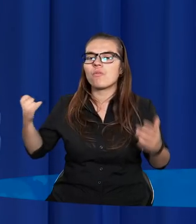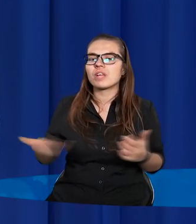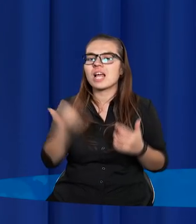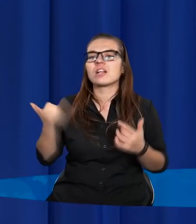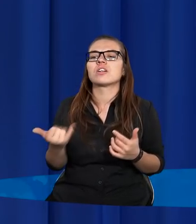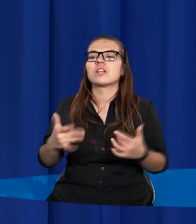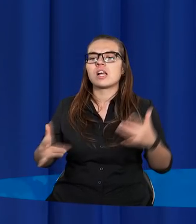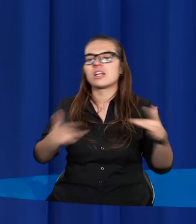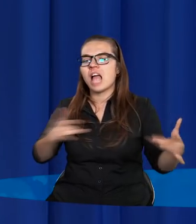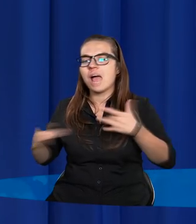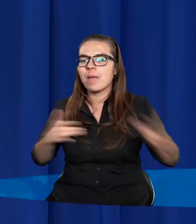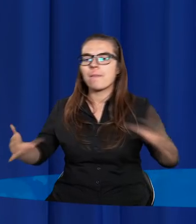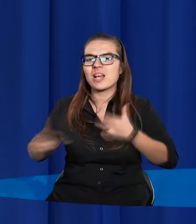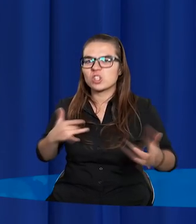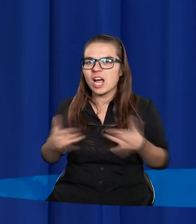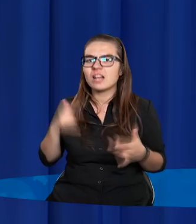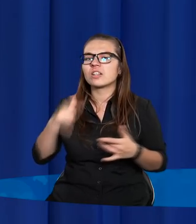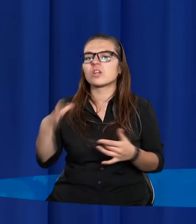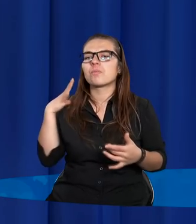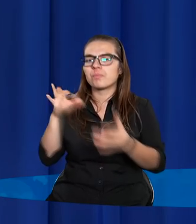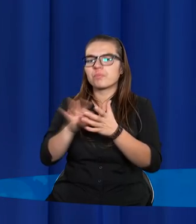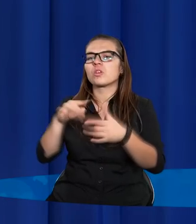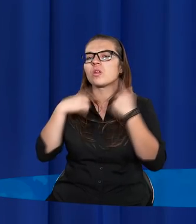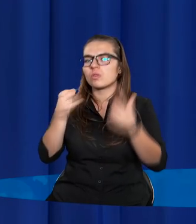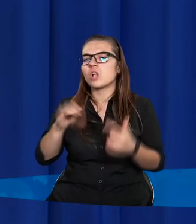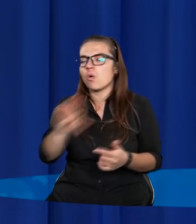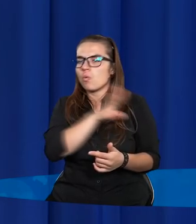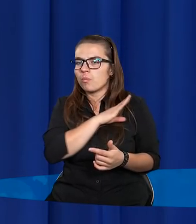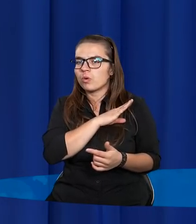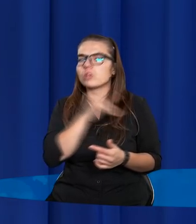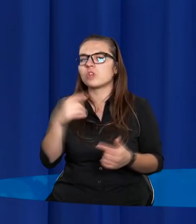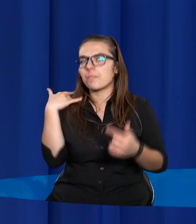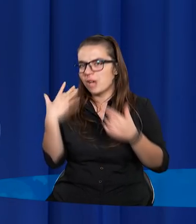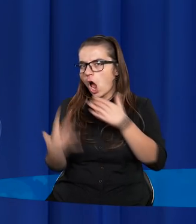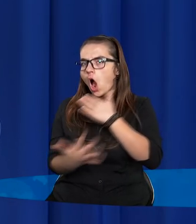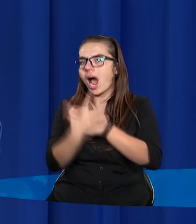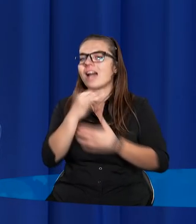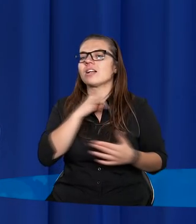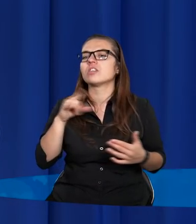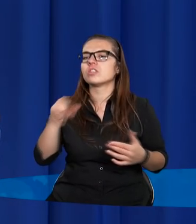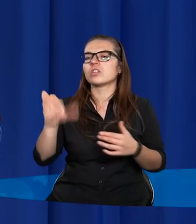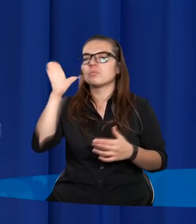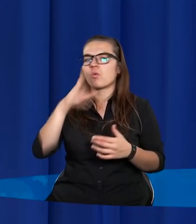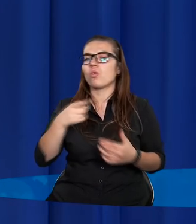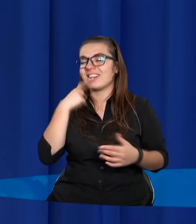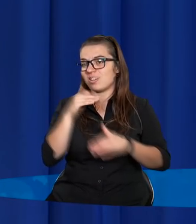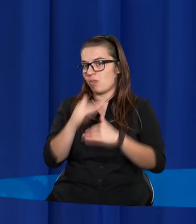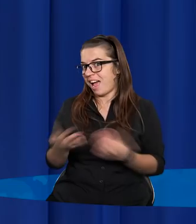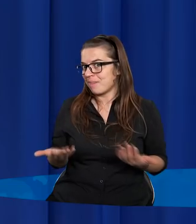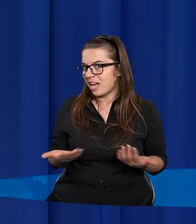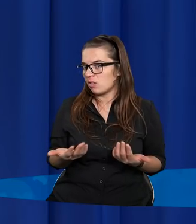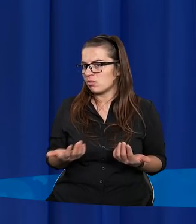cierpieć męczarnie, chociaż Pan Bóg powiedział, że umrą, to okazałoby się, że Pan Bóg głamał,